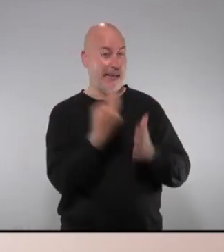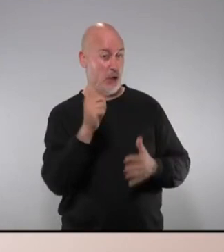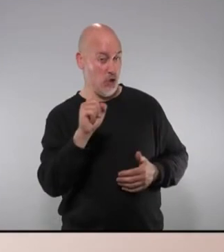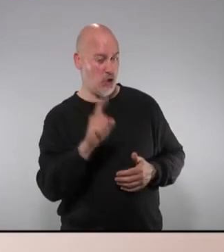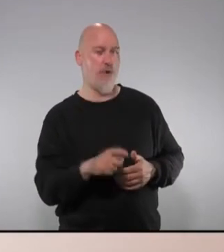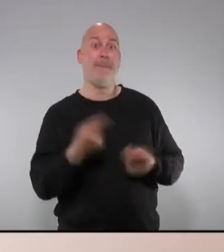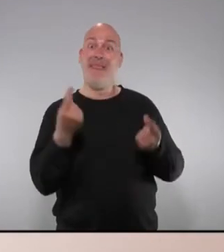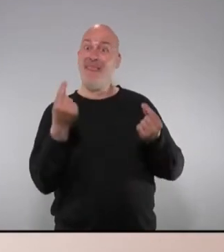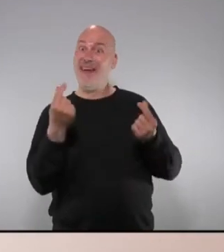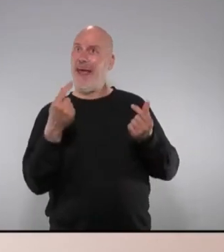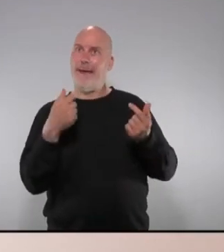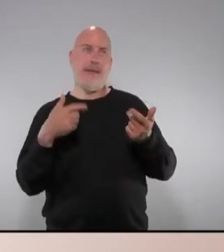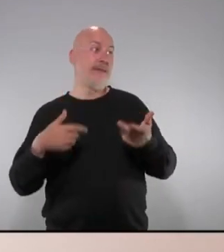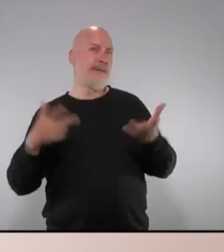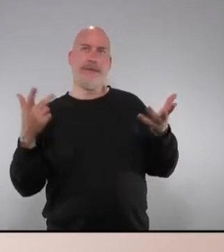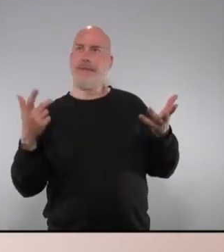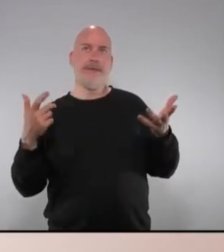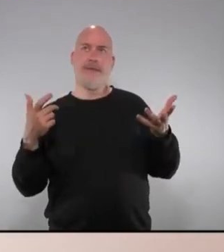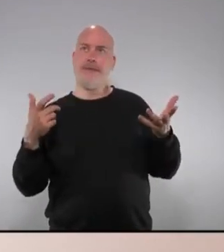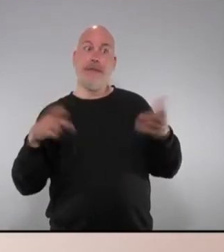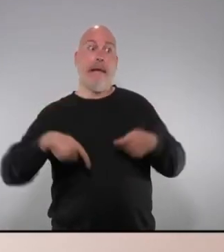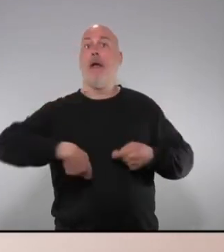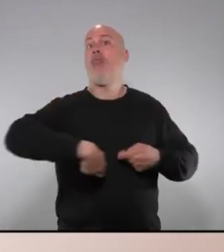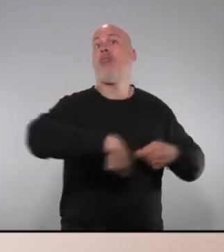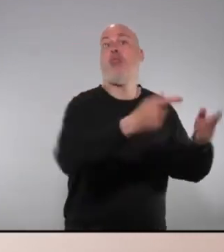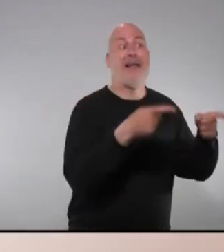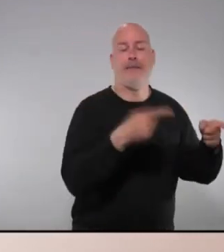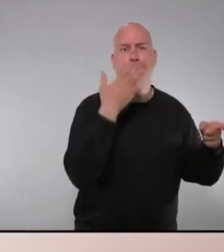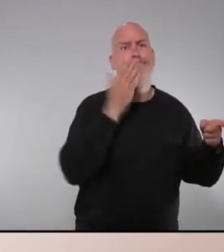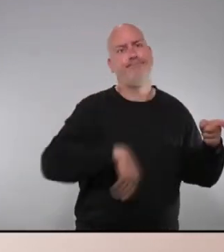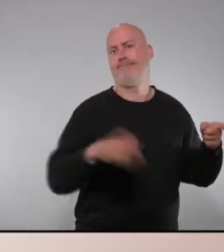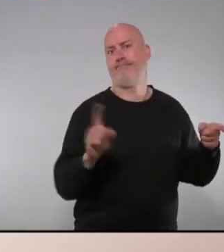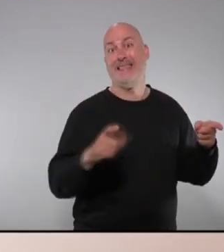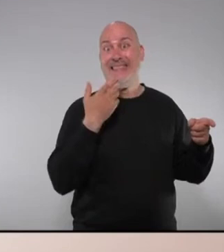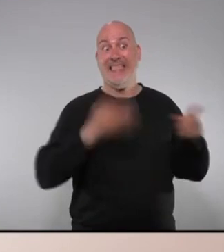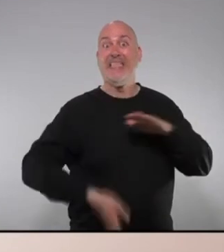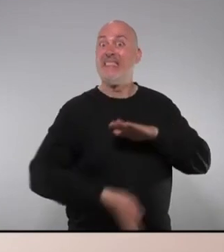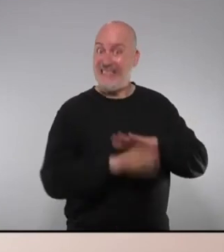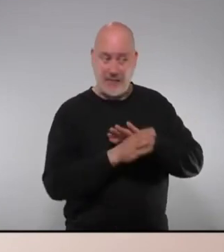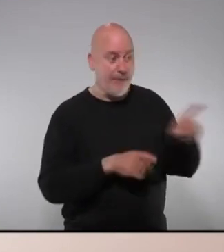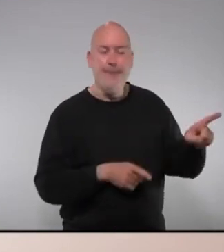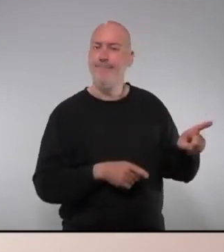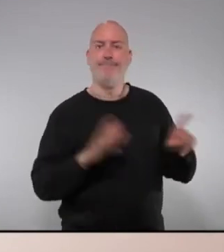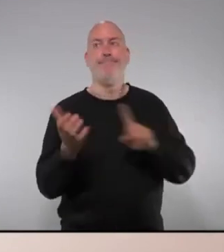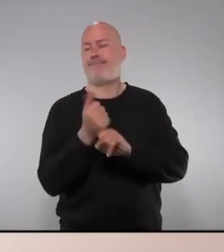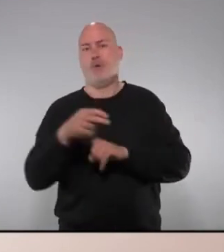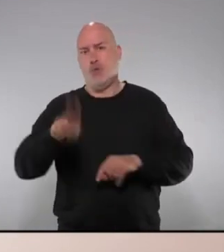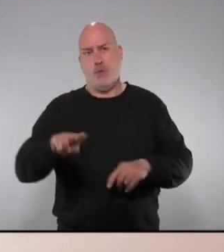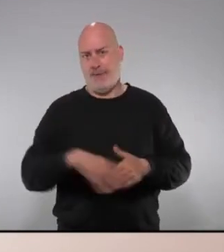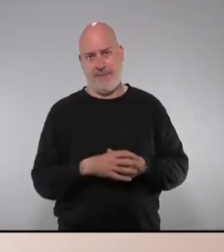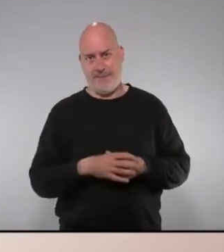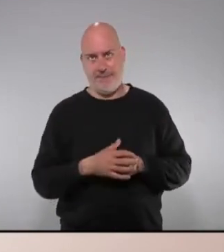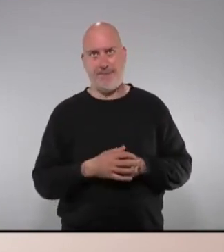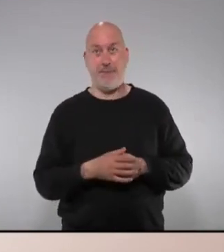més diners diguem-ne on no haurien d'anar que on no haurien d'anar mentre fem això no ens en sortirem una de les